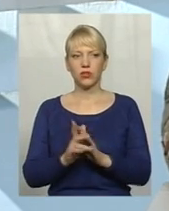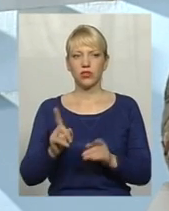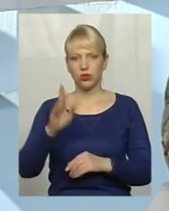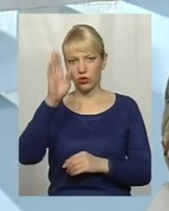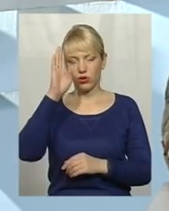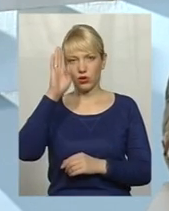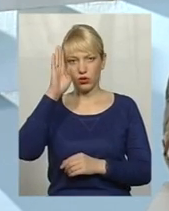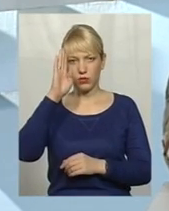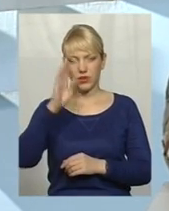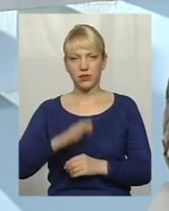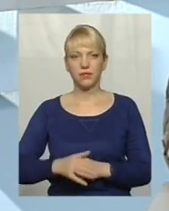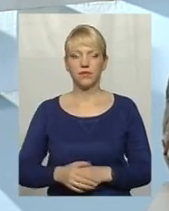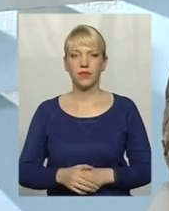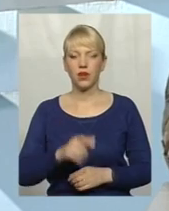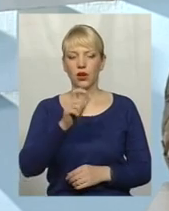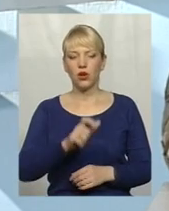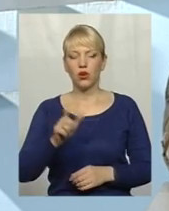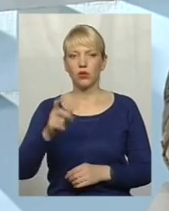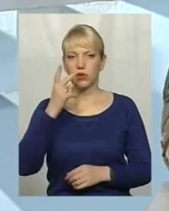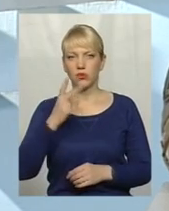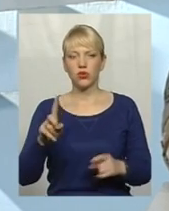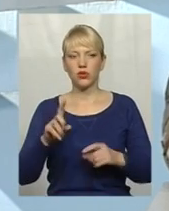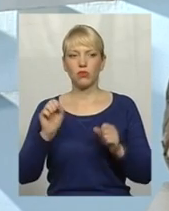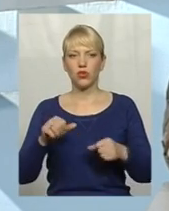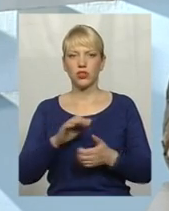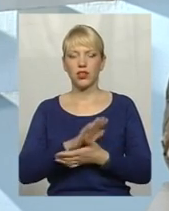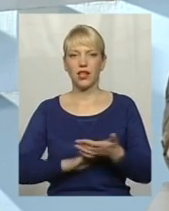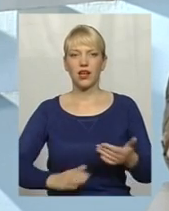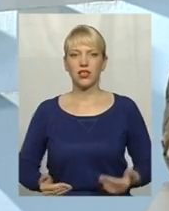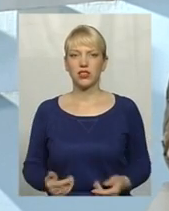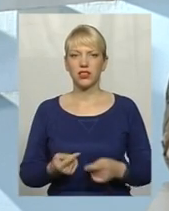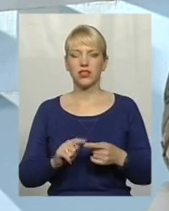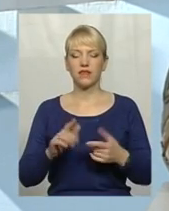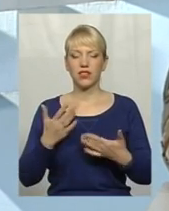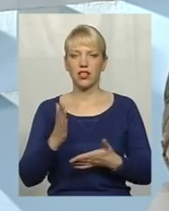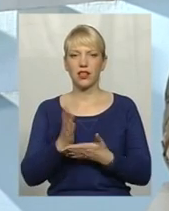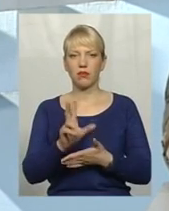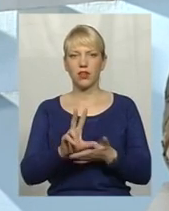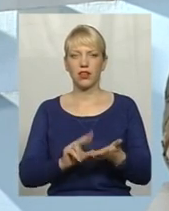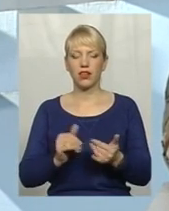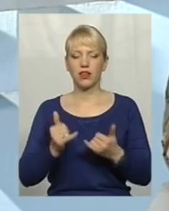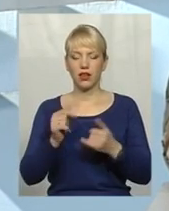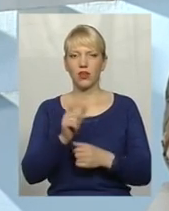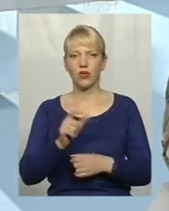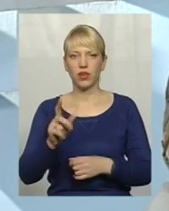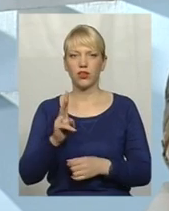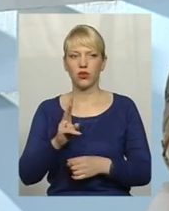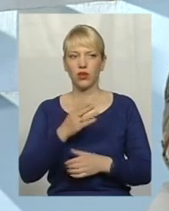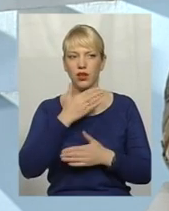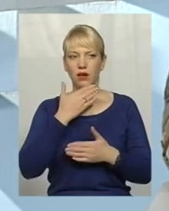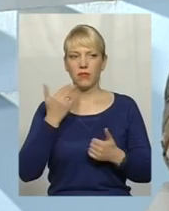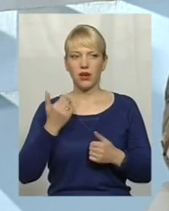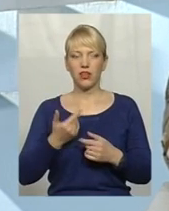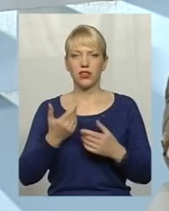показують, що можна далі жити, це вже є приклад для людей, які не мають